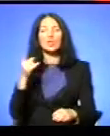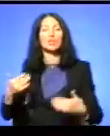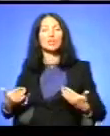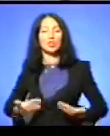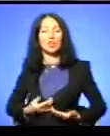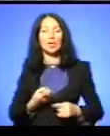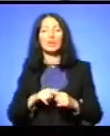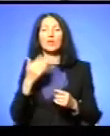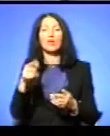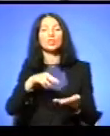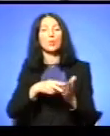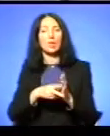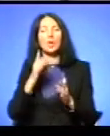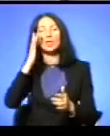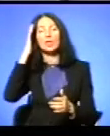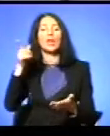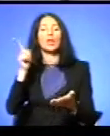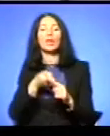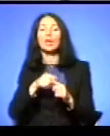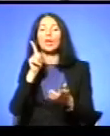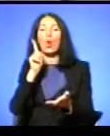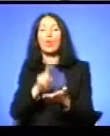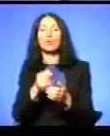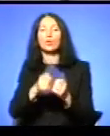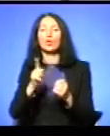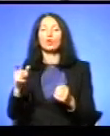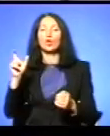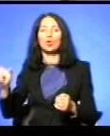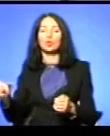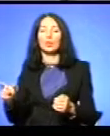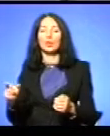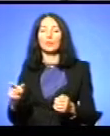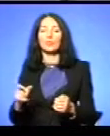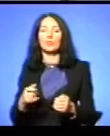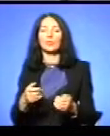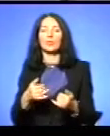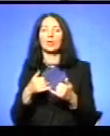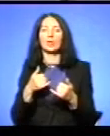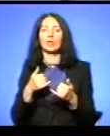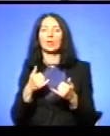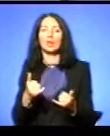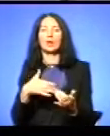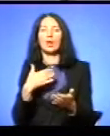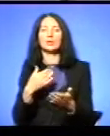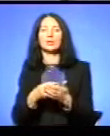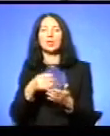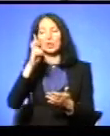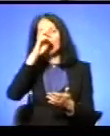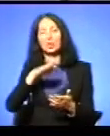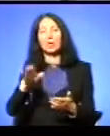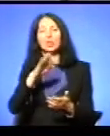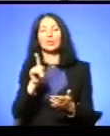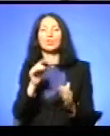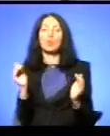ще плани, ідеї І який обов'язок кожного громадянина Перед своєю Напевно, можливо, країною дуже голосно сказано Але напевно, малої